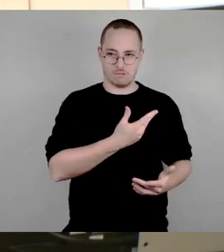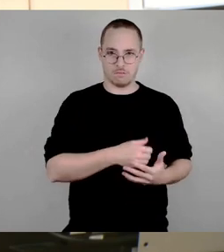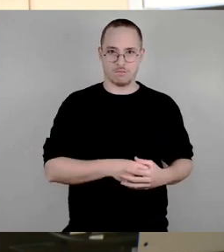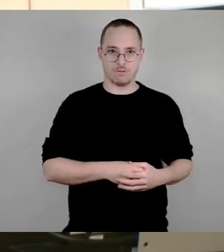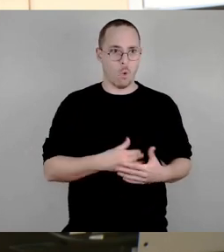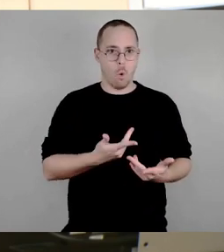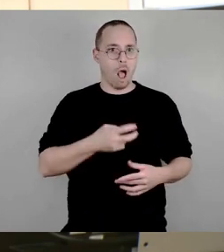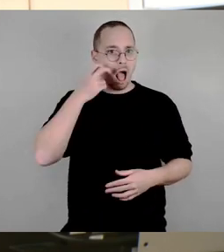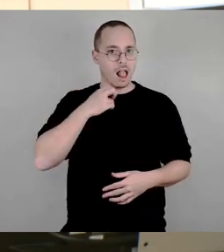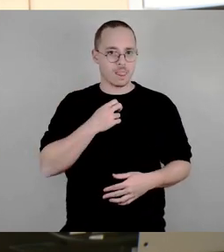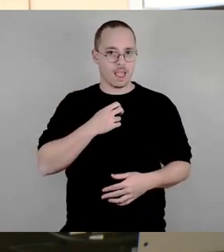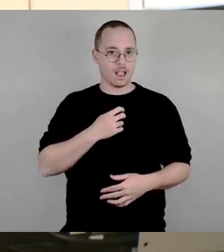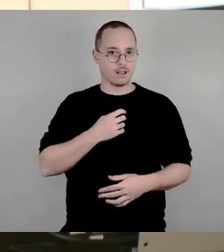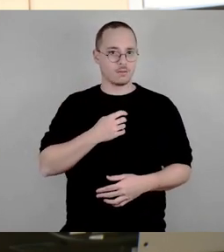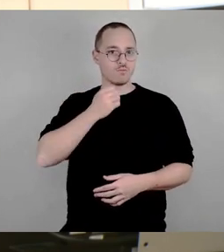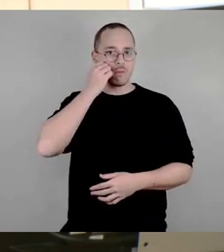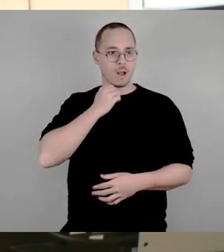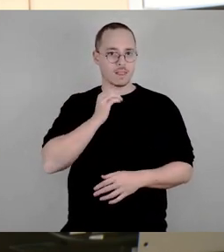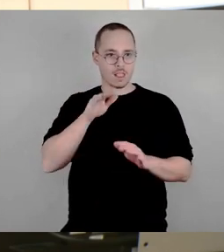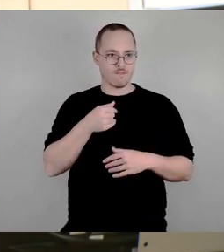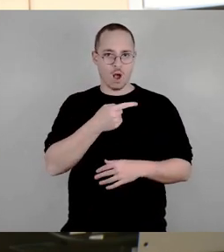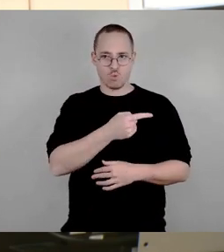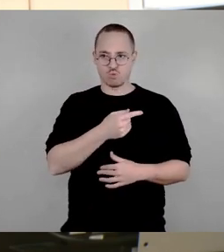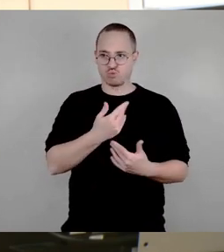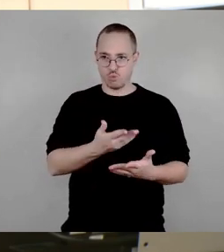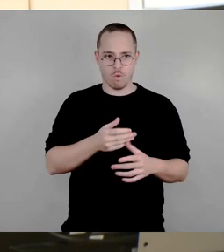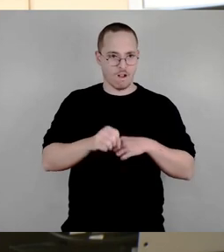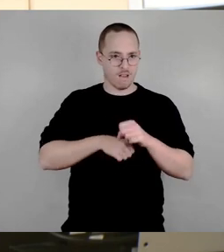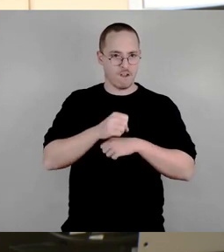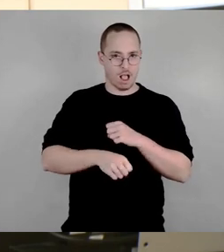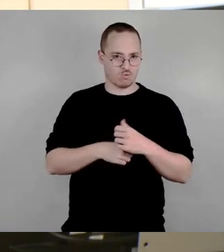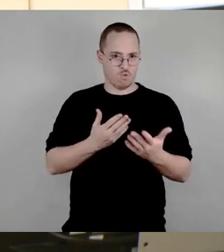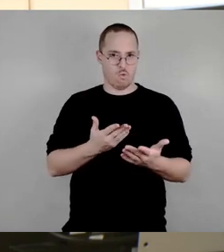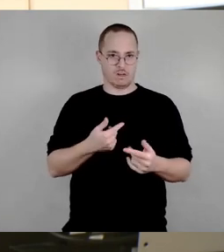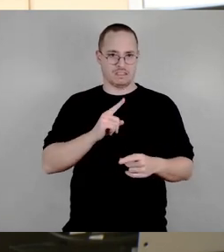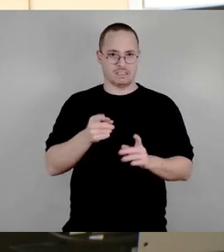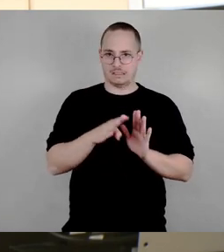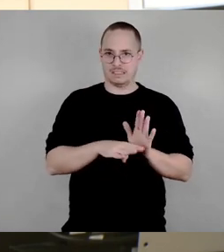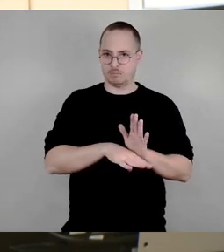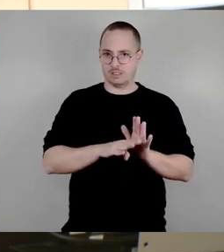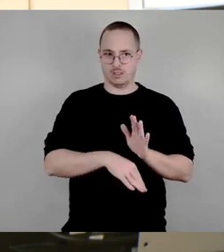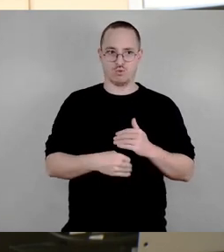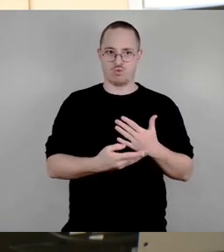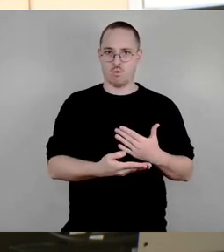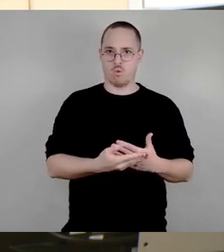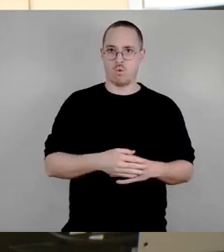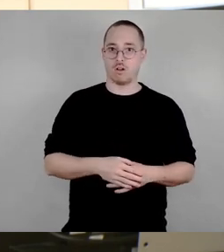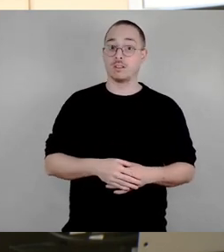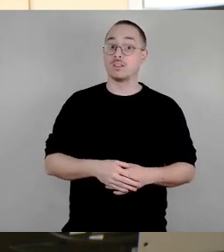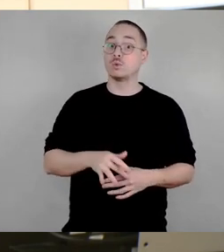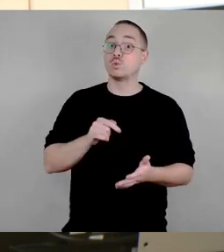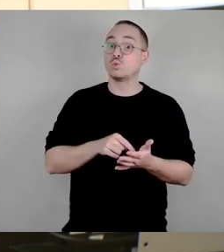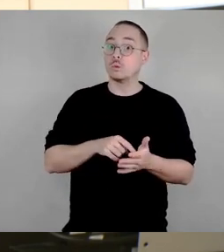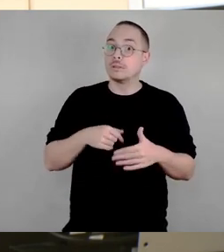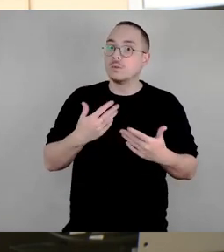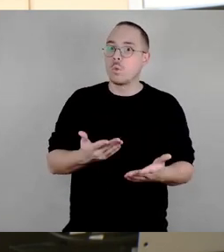Im Gegenteil, es wäre ein Abbau von Diskriminierung. Denn häufig ist unsere Verkehrsinfrastruktur diskriminierend. Gerade für Ältere